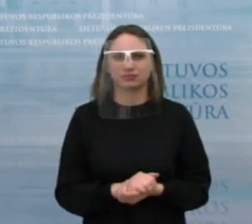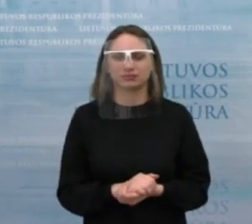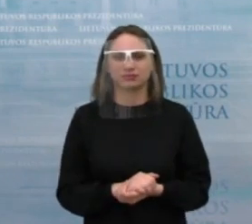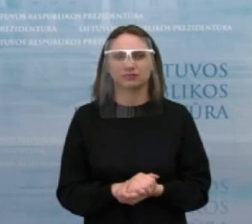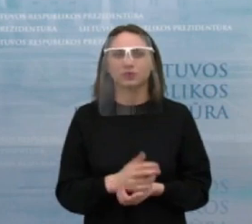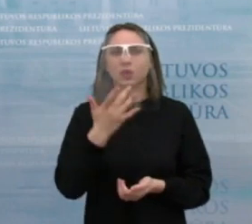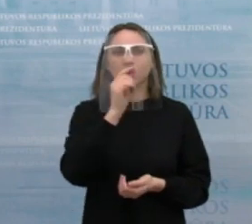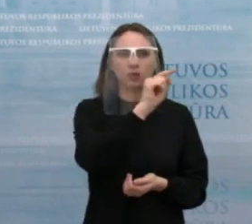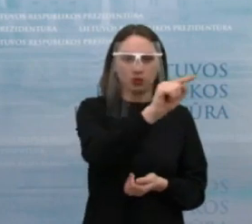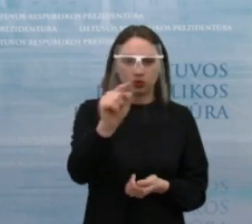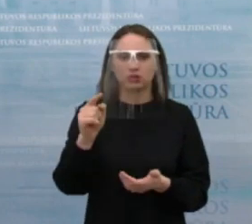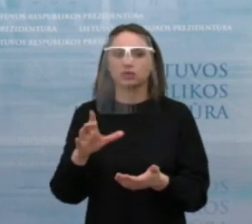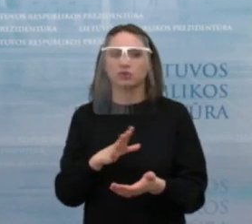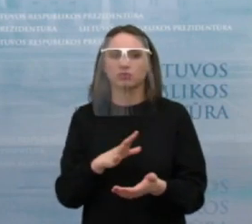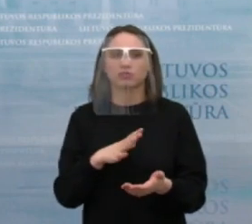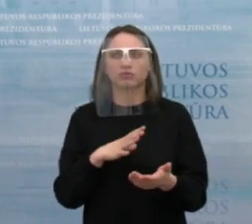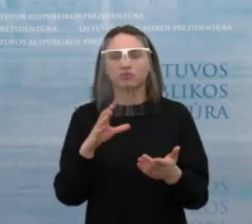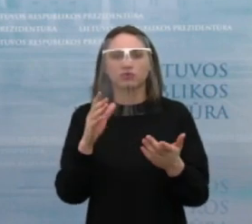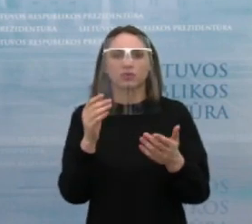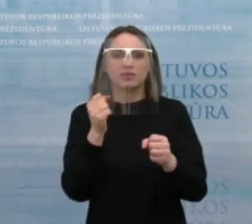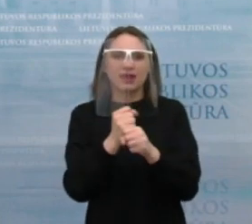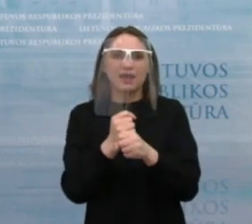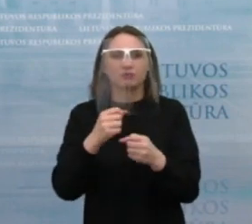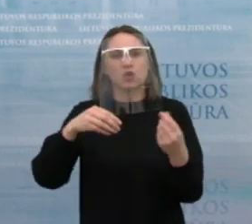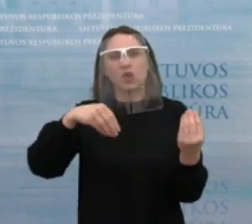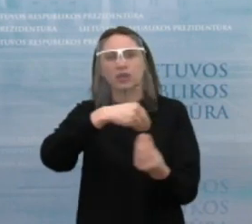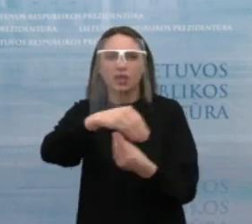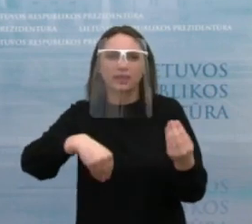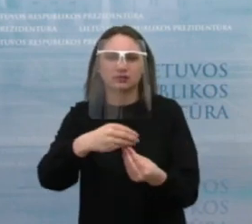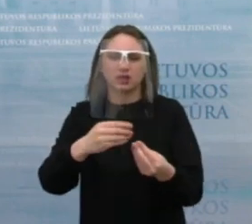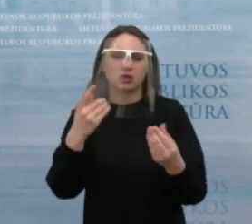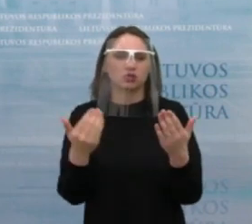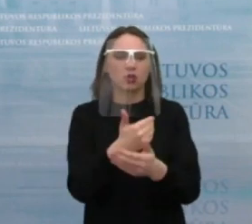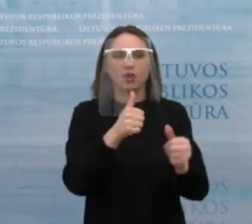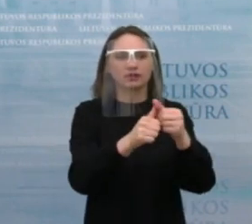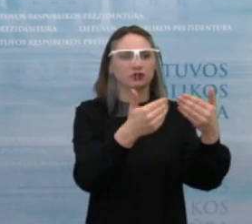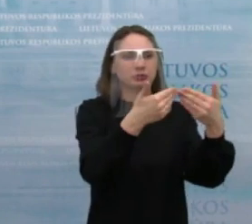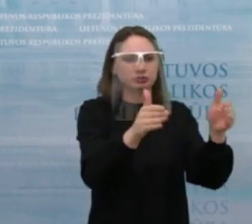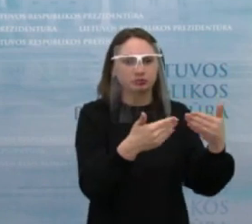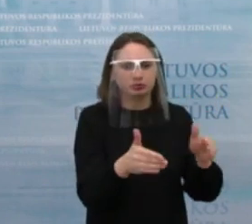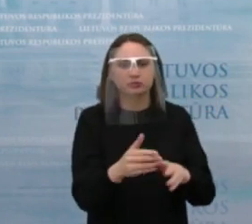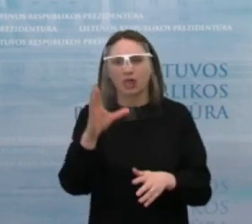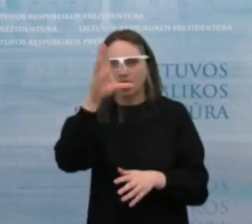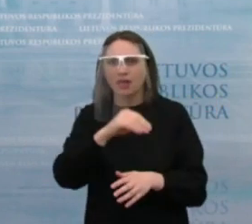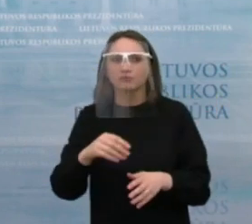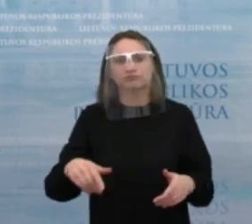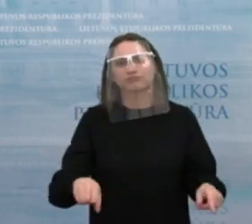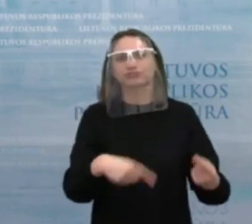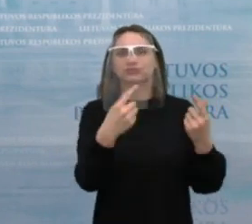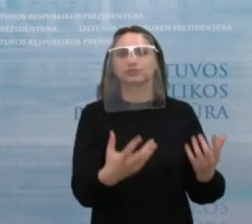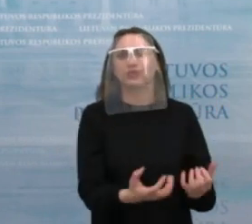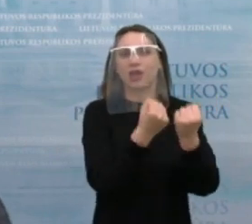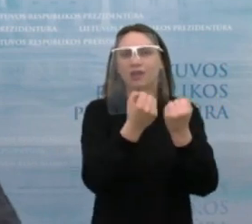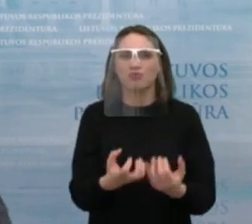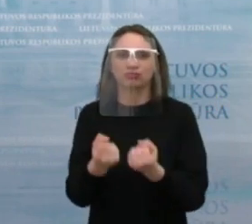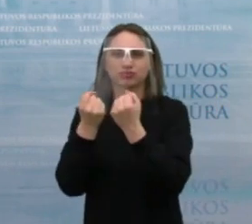šalys taikė įvairių aktyvių darbo rinkos priemonių, inovatyvių, kurios taip pat suveikė. Na tai visas kompleksas